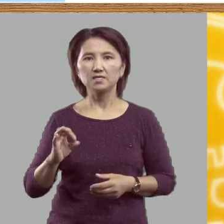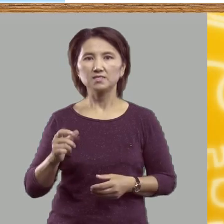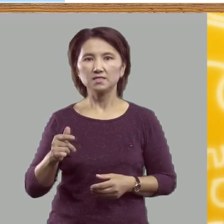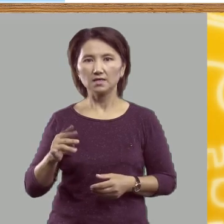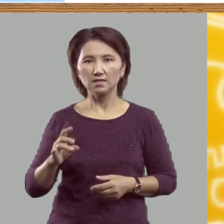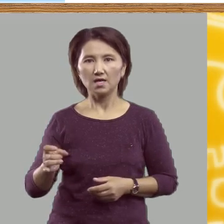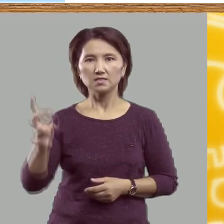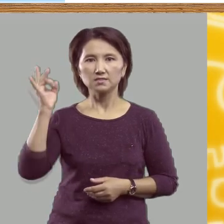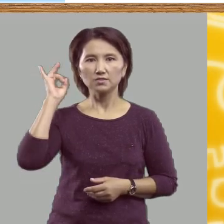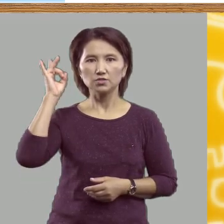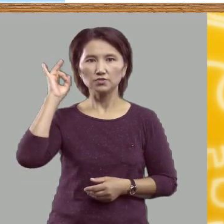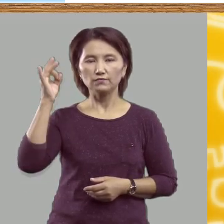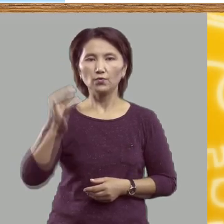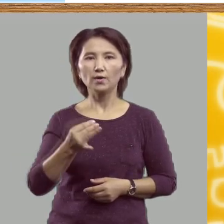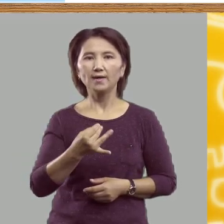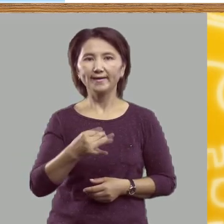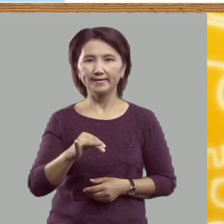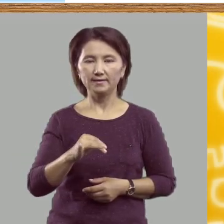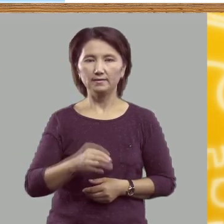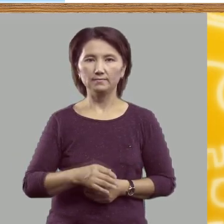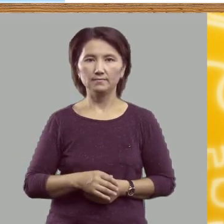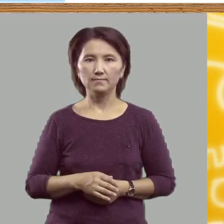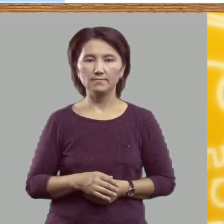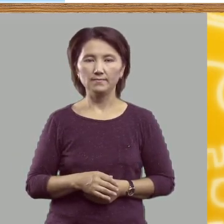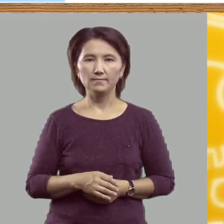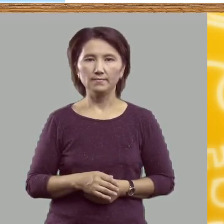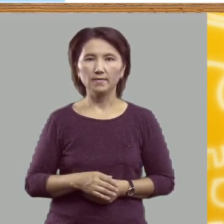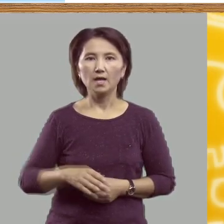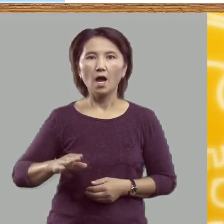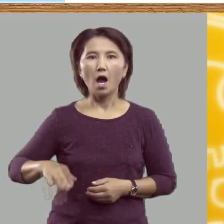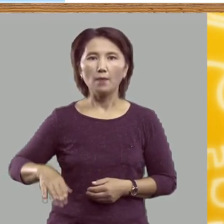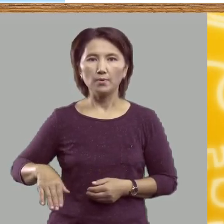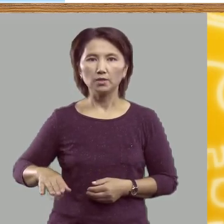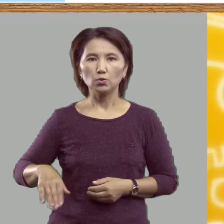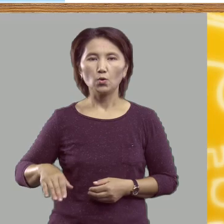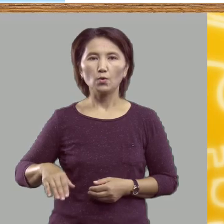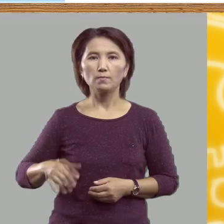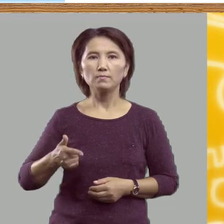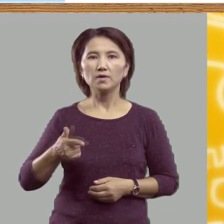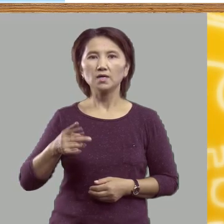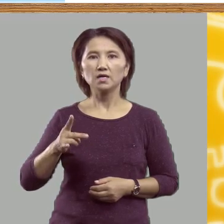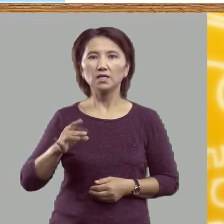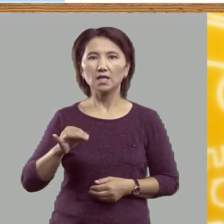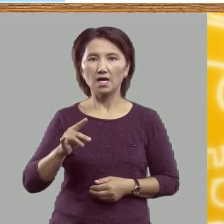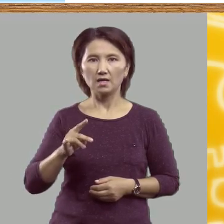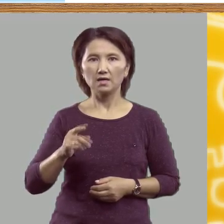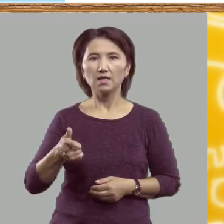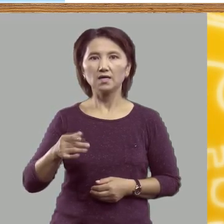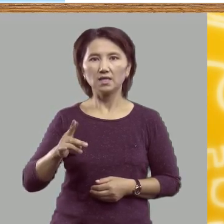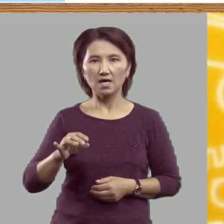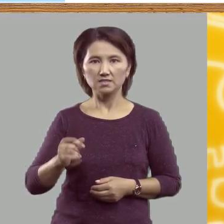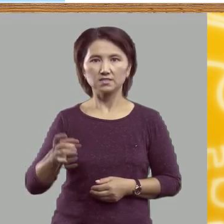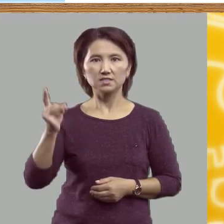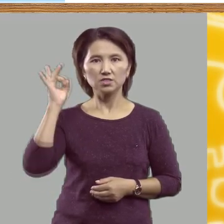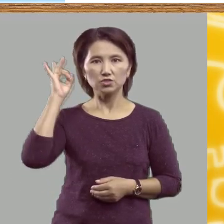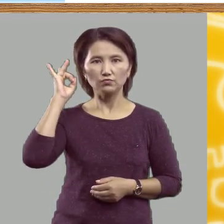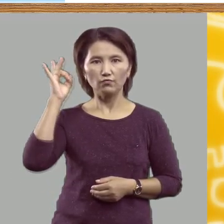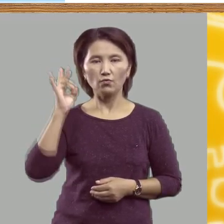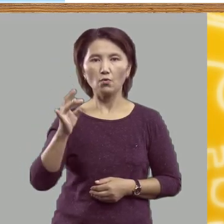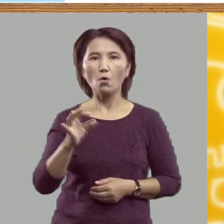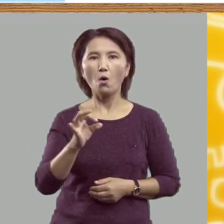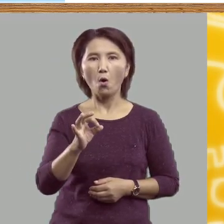звук ИЙ, а потом гласный звук О.